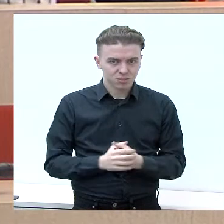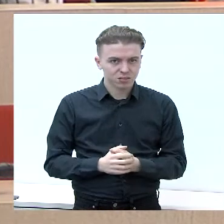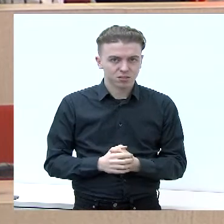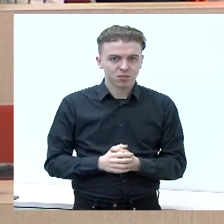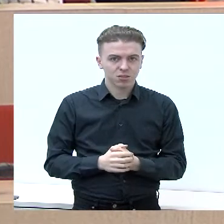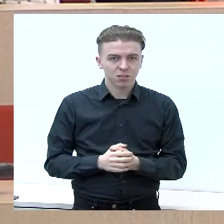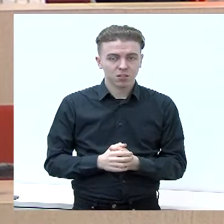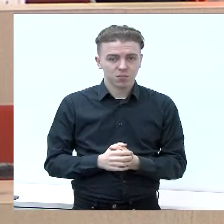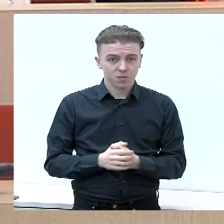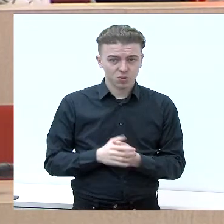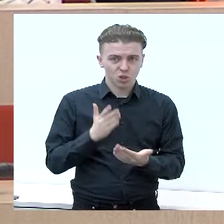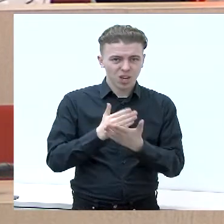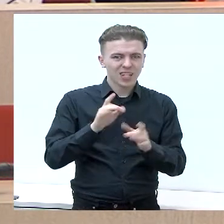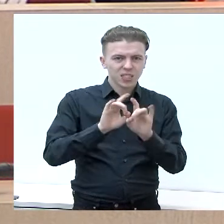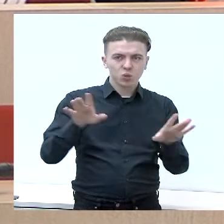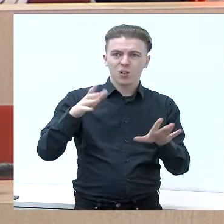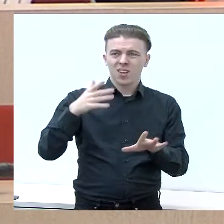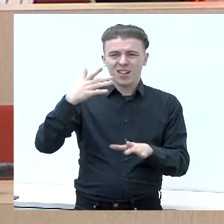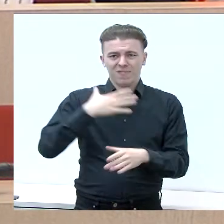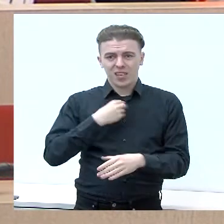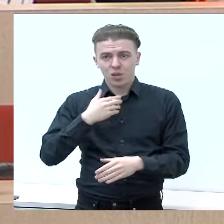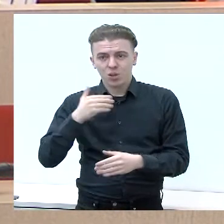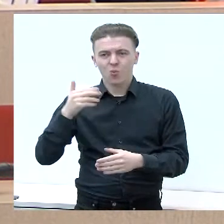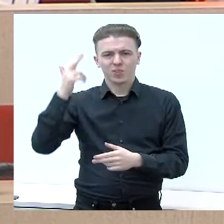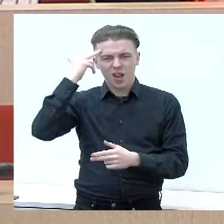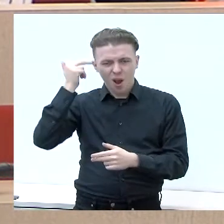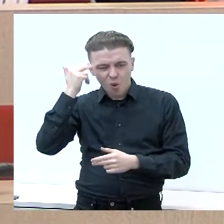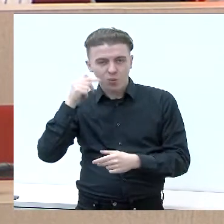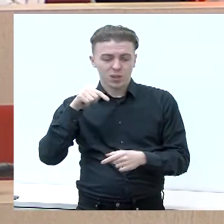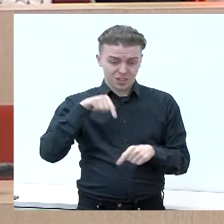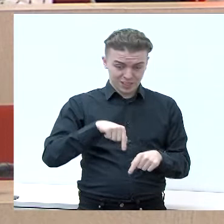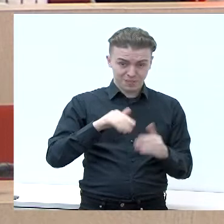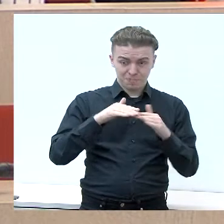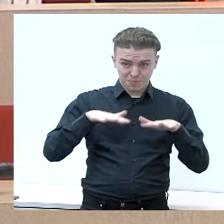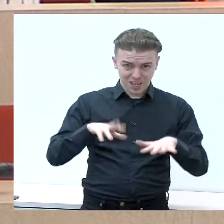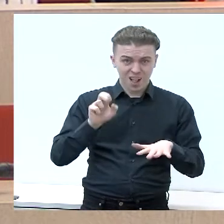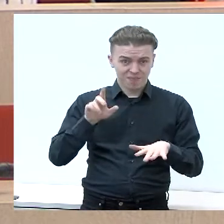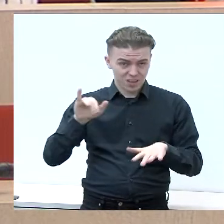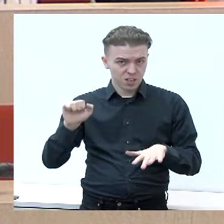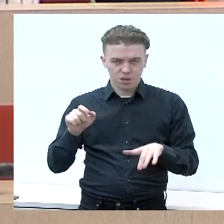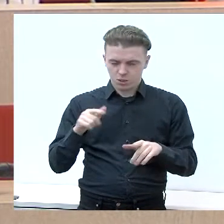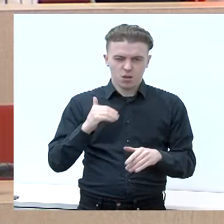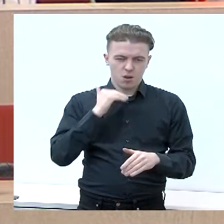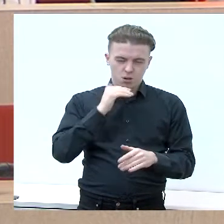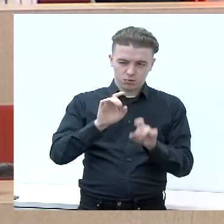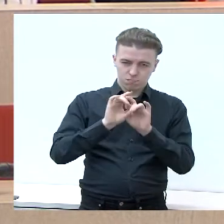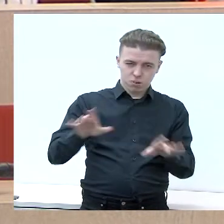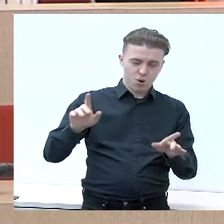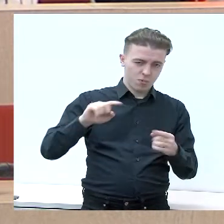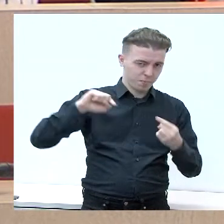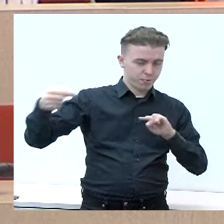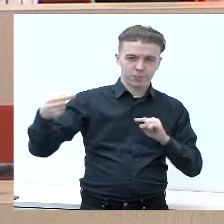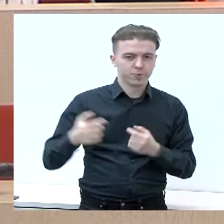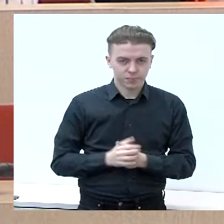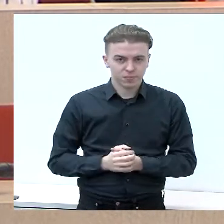skirtumas tarp Vilniaus, Kaunu ir Kalvarijos yra akivaizdus. Todėl manau, kad turint